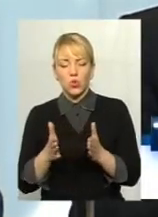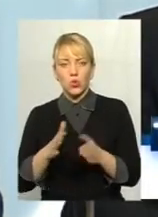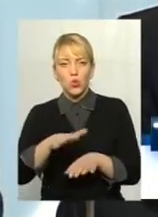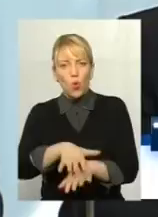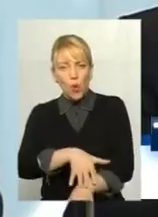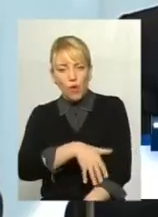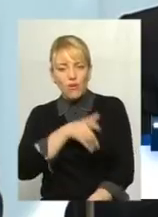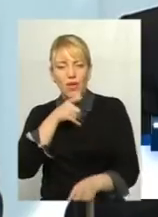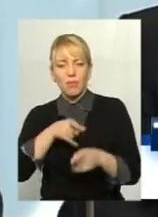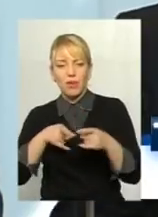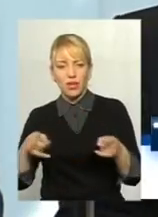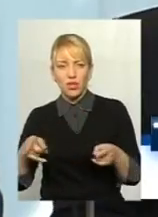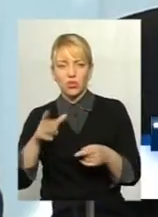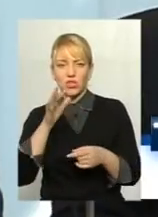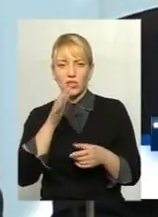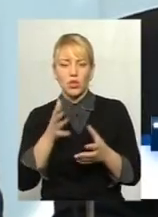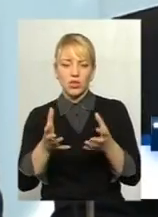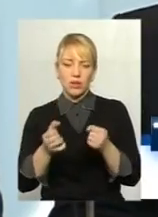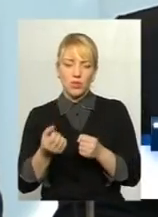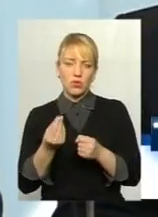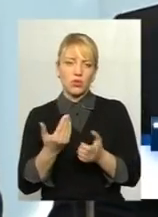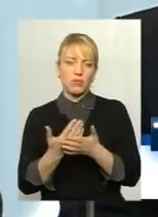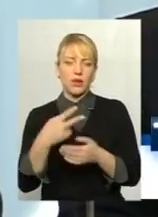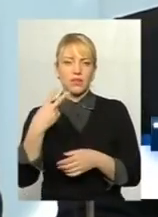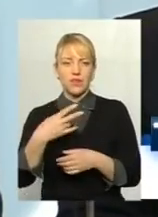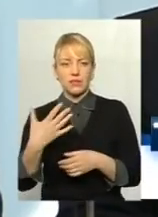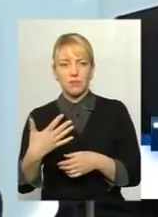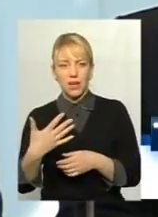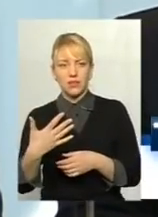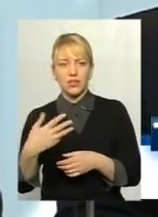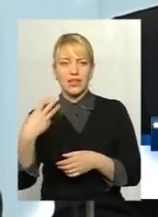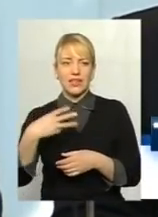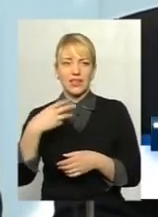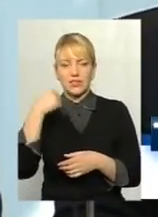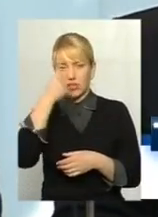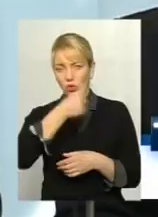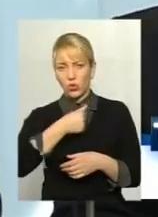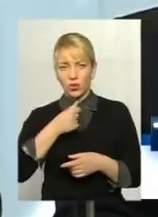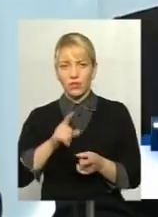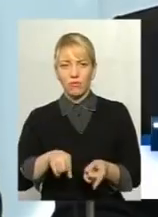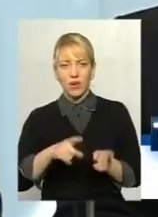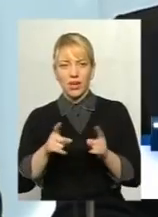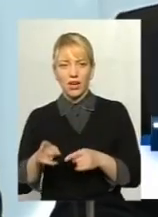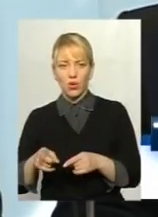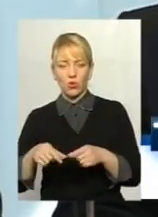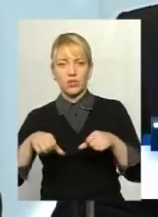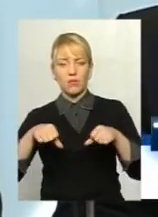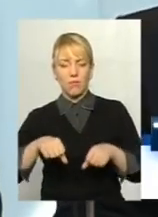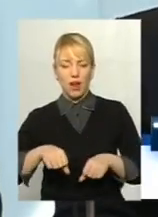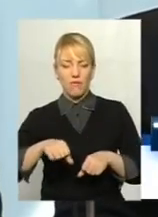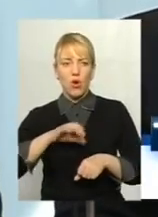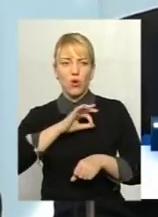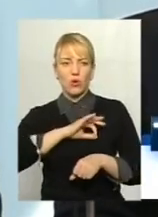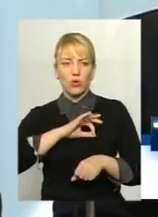часу отримати кошти. Далі, там, на 25, на 30 років переходить право користування цією